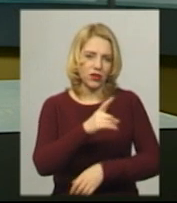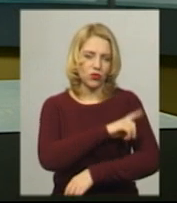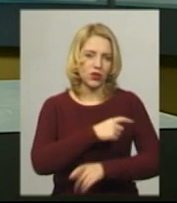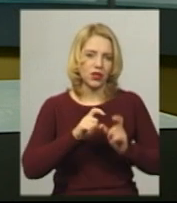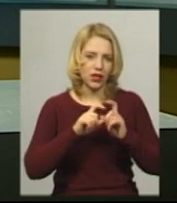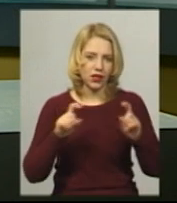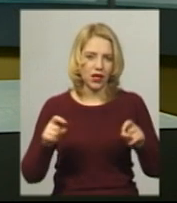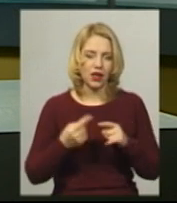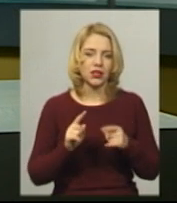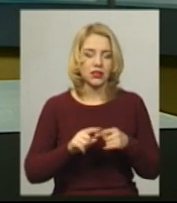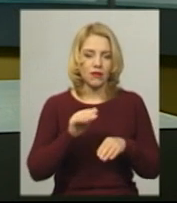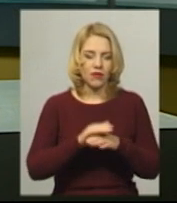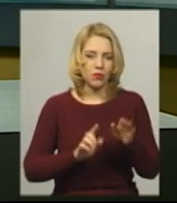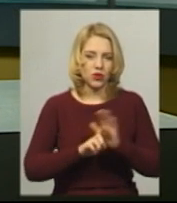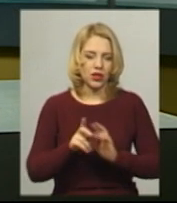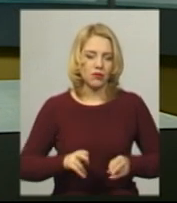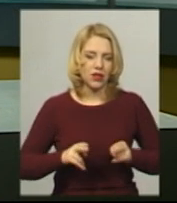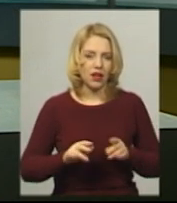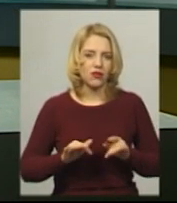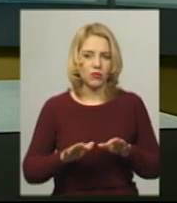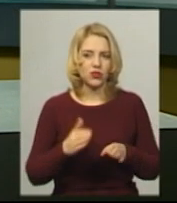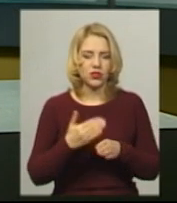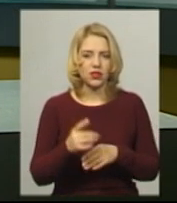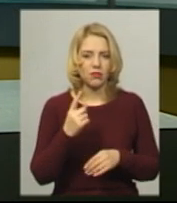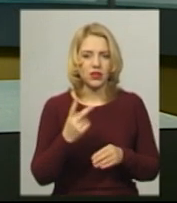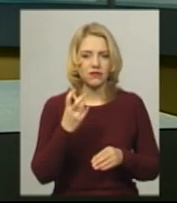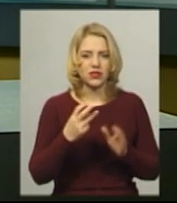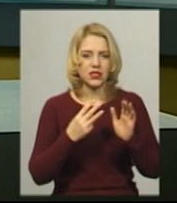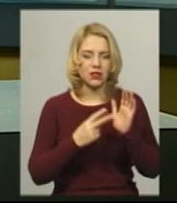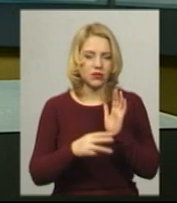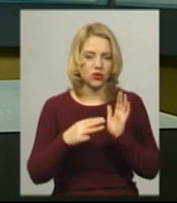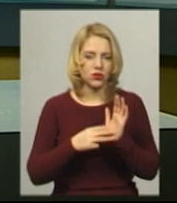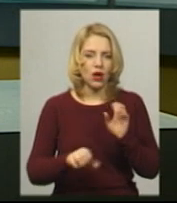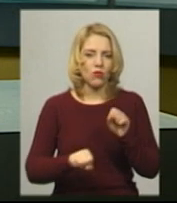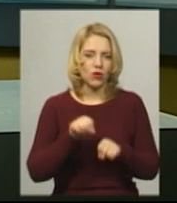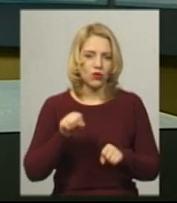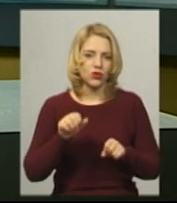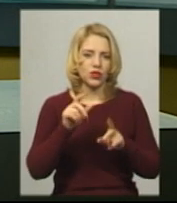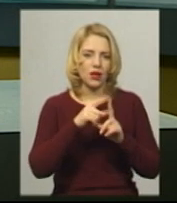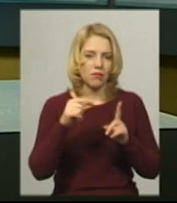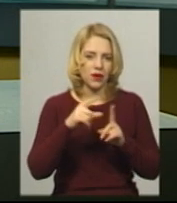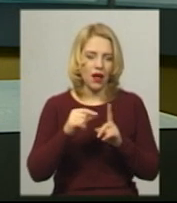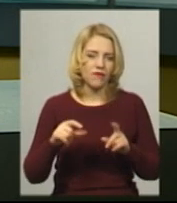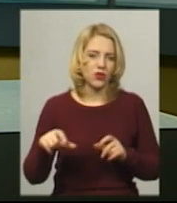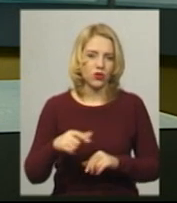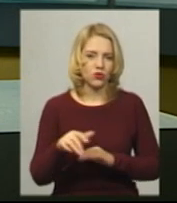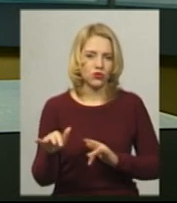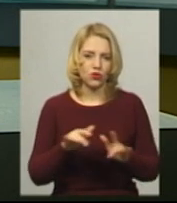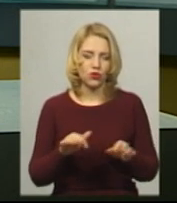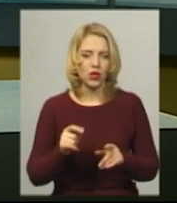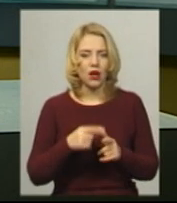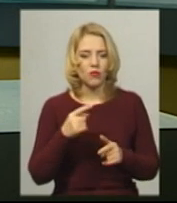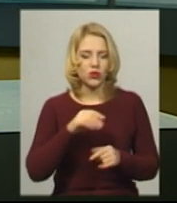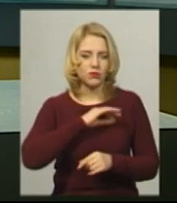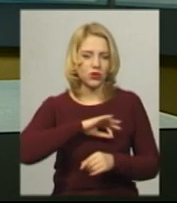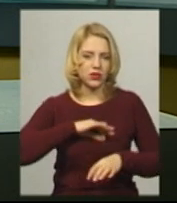кримінальне провадження за частиною першої статті 286-ї порушення правил безпеки дорожнього руху або експлуатації транспорту